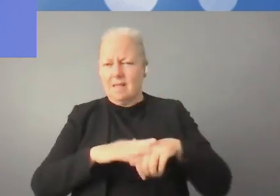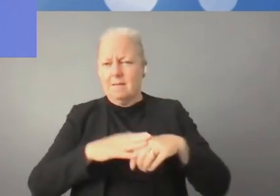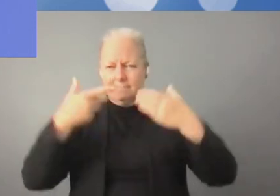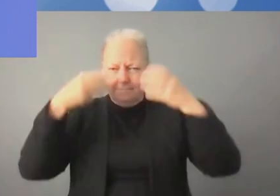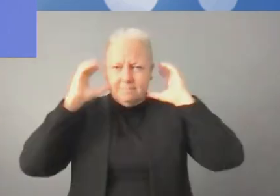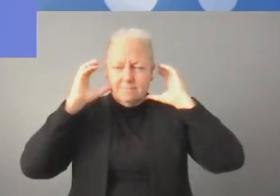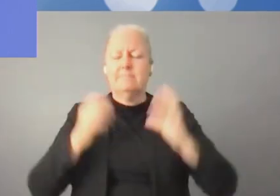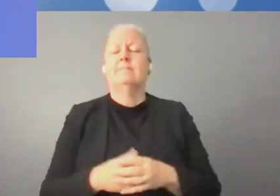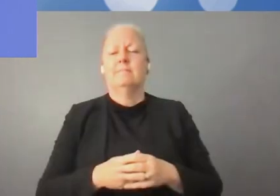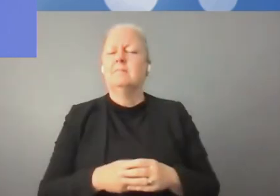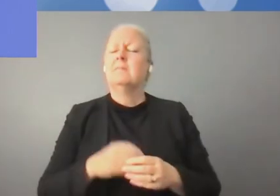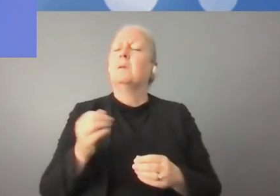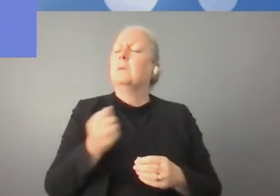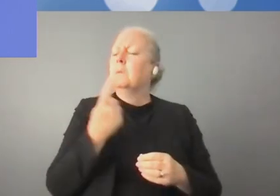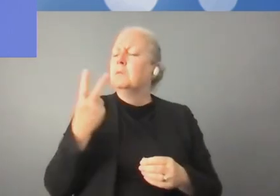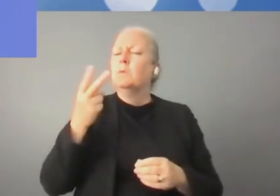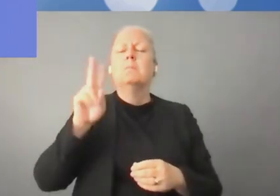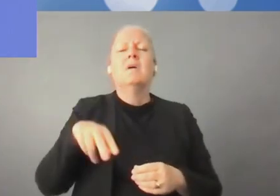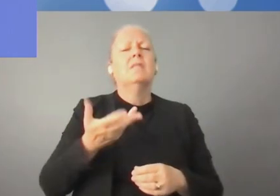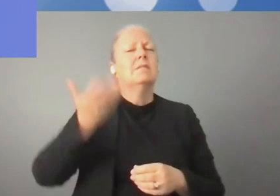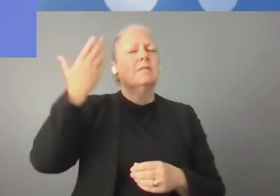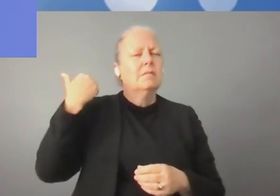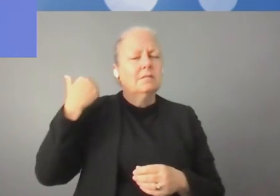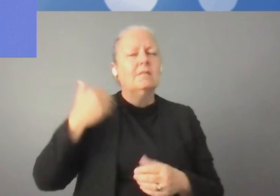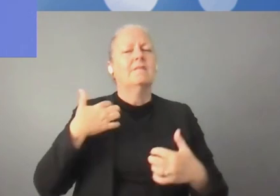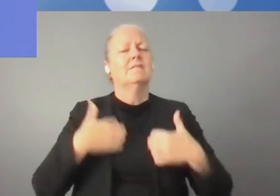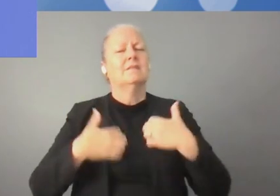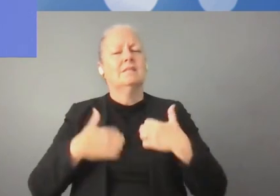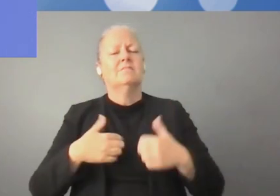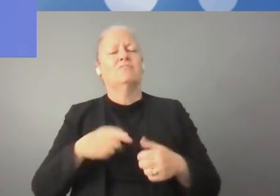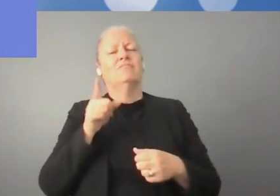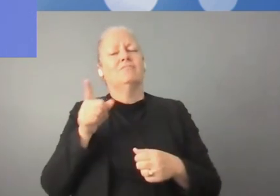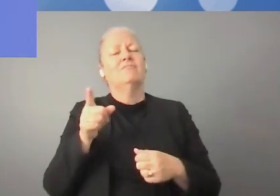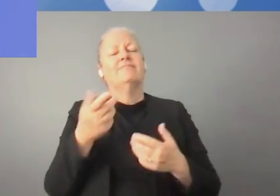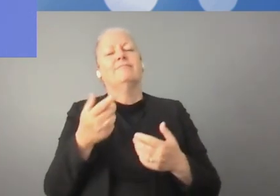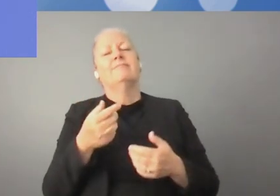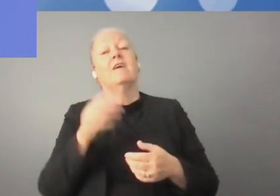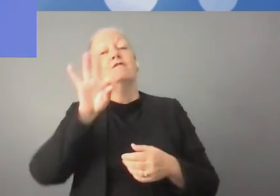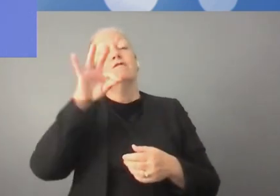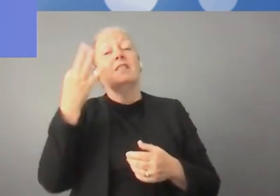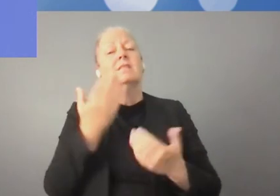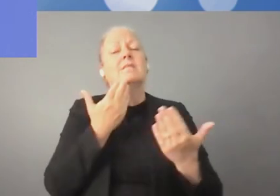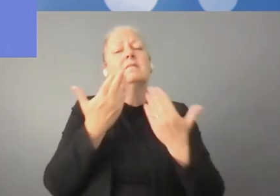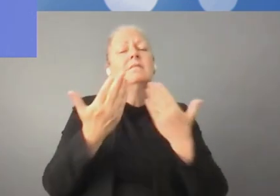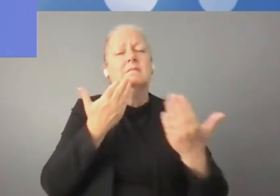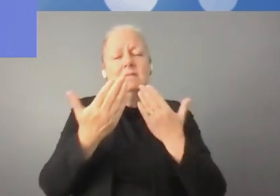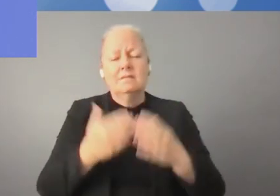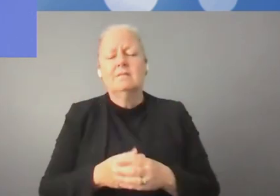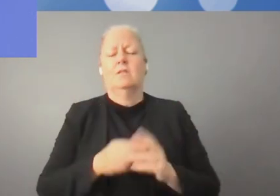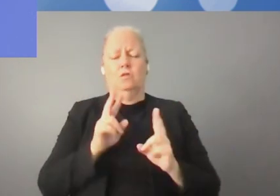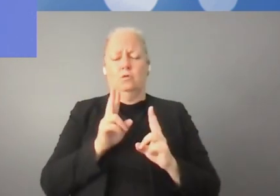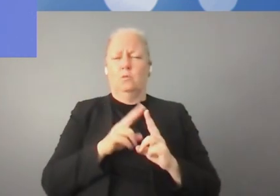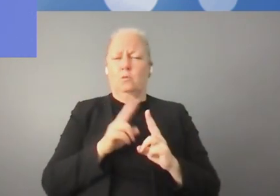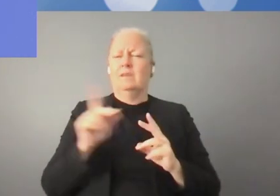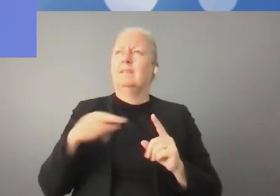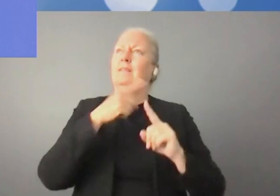Nous devons mettre nos casques, donc donnons le temps au public de mettre